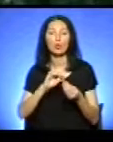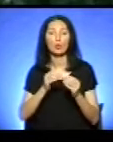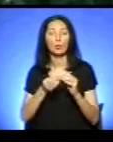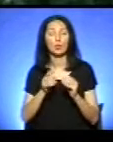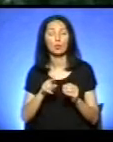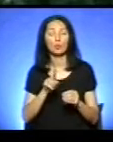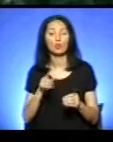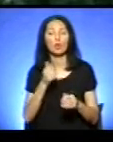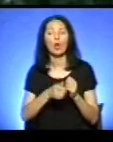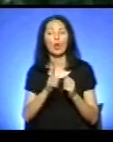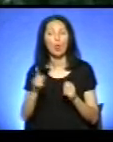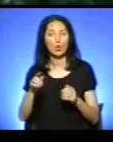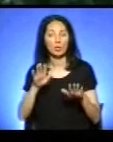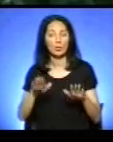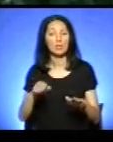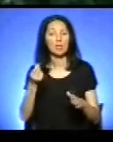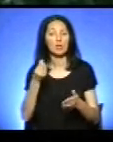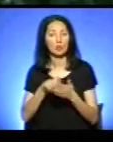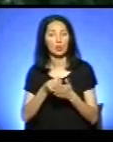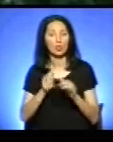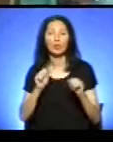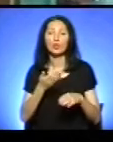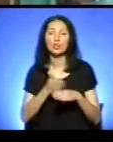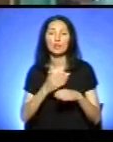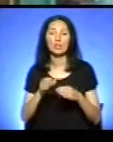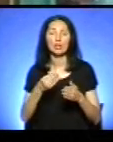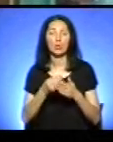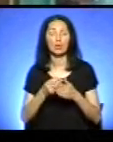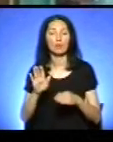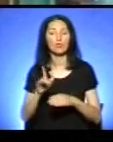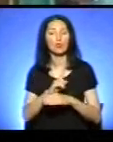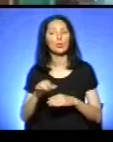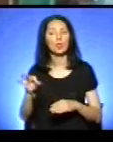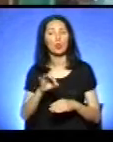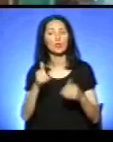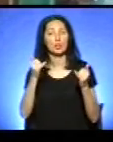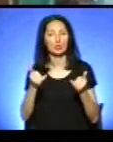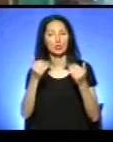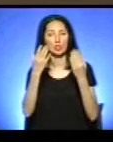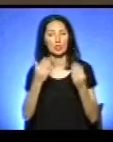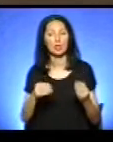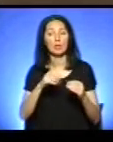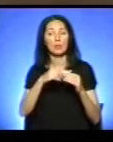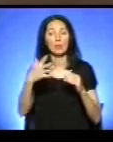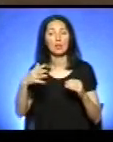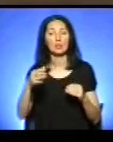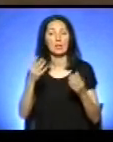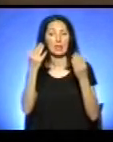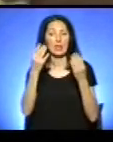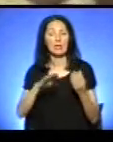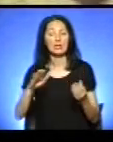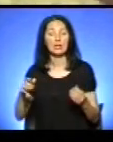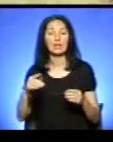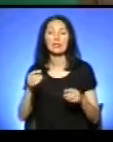не кожен місцевий бюджет може виділити кошти. В Тернопільській області на сьогодні 15 дітей з діагнозом первинний